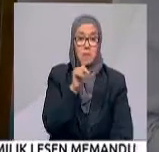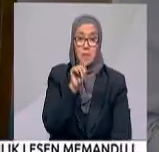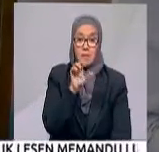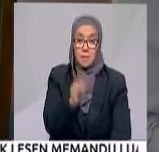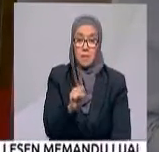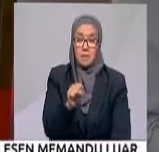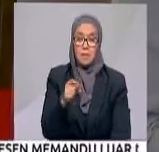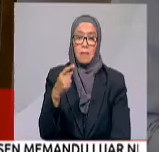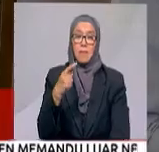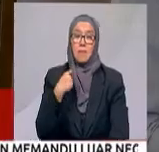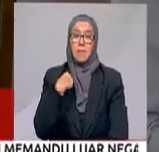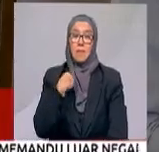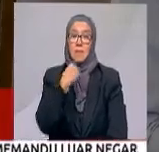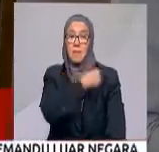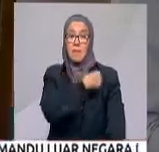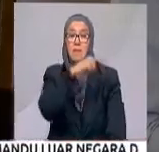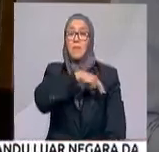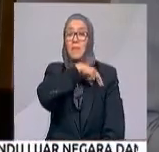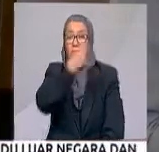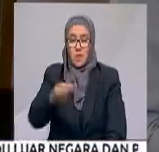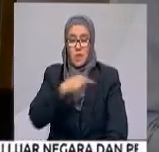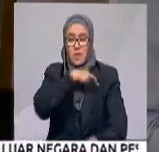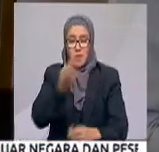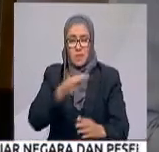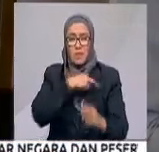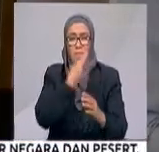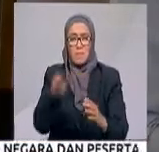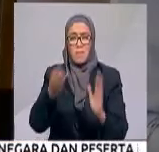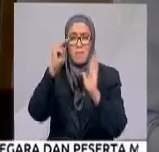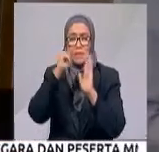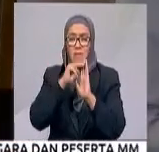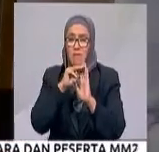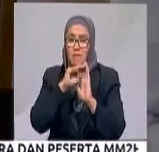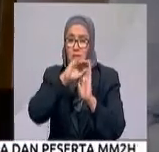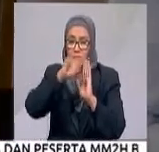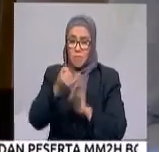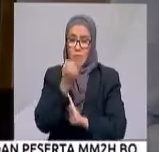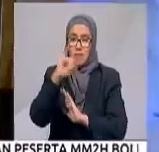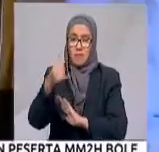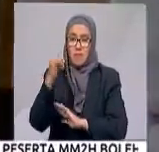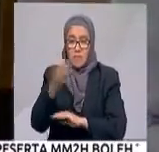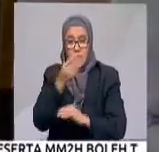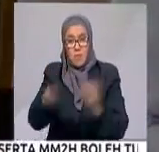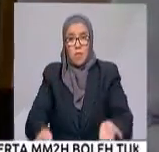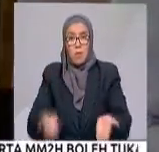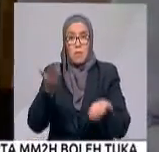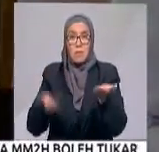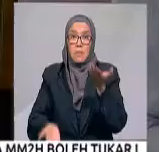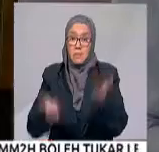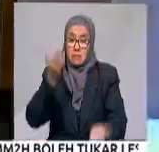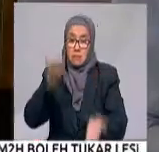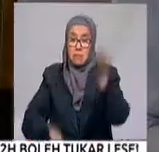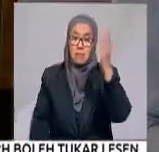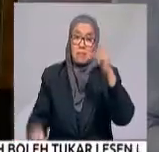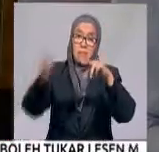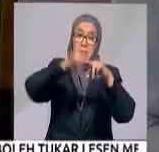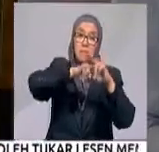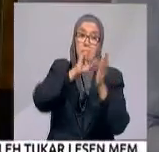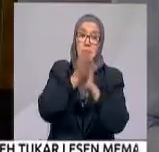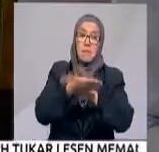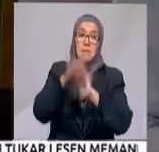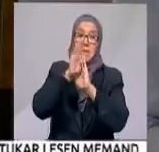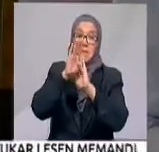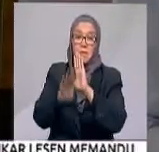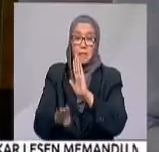kemungkinan berbillion-billion bahkan telah meningkat kewajar bilion. Jadi, kita harap